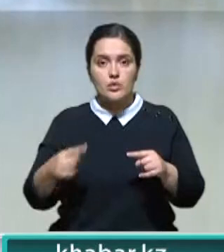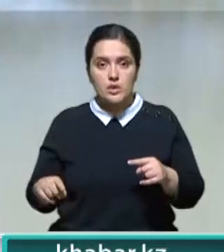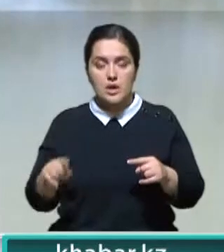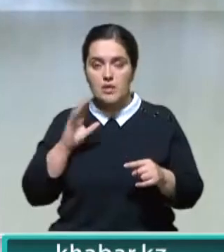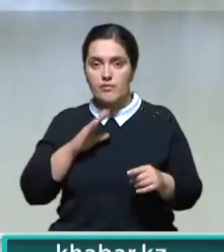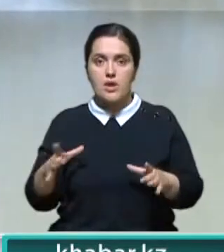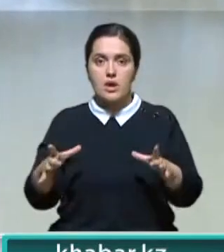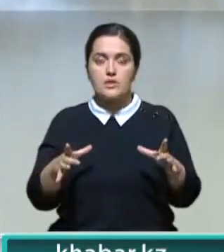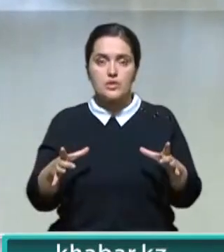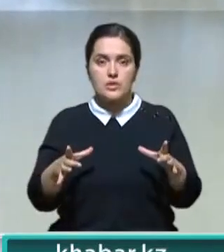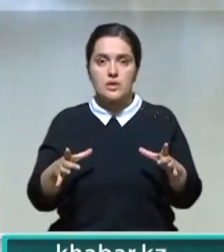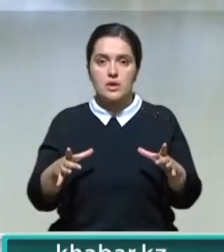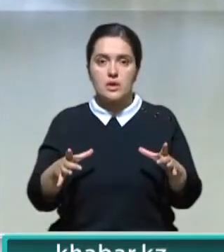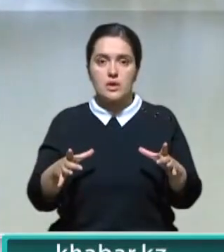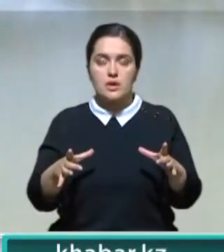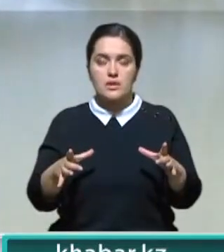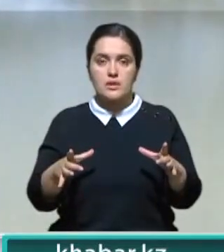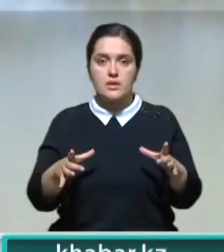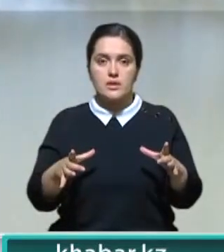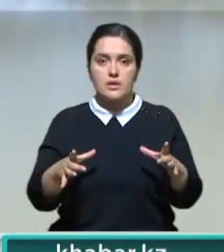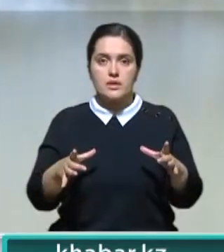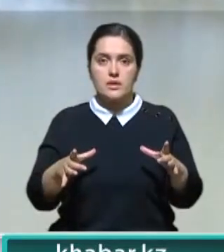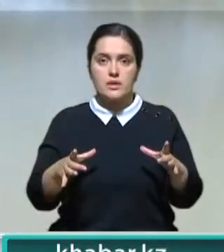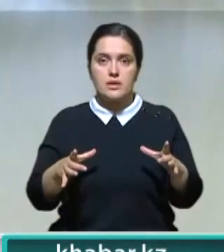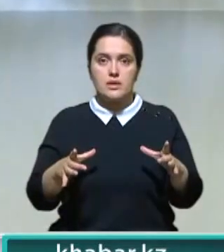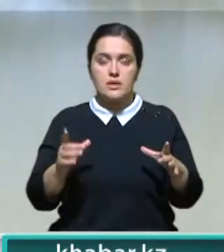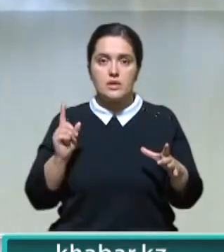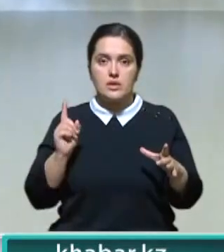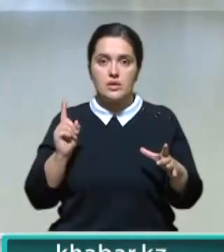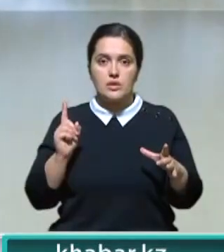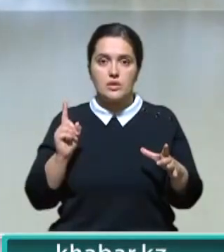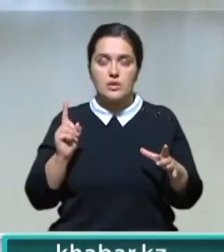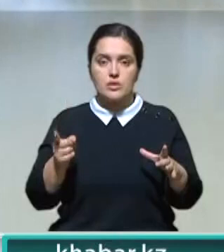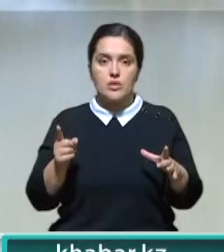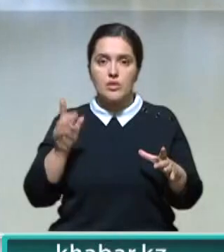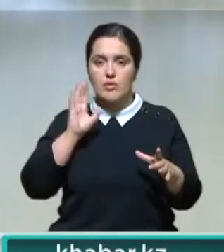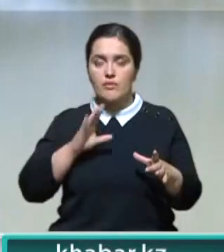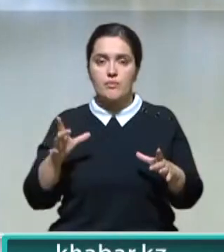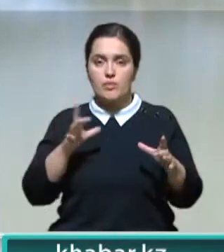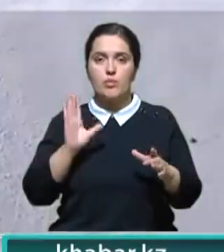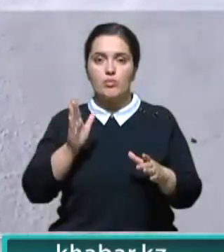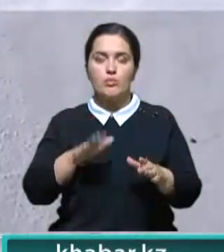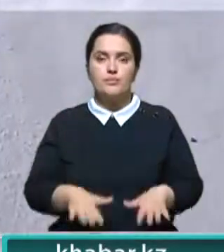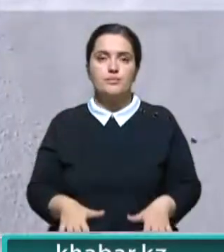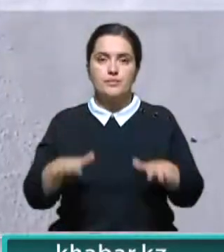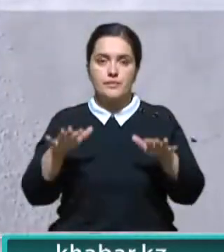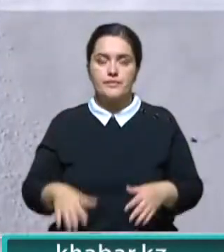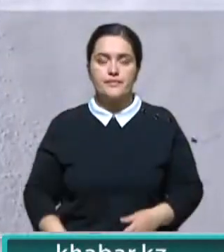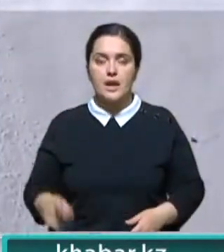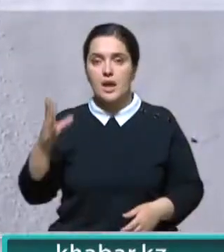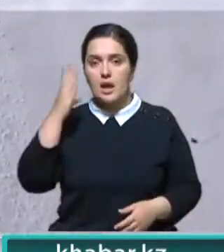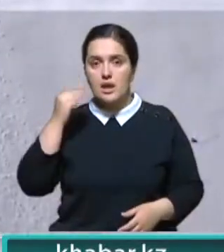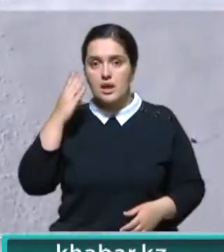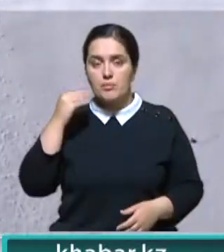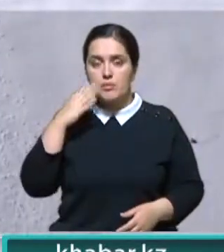имеются поверхностные стоки, но моряное озеро еще на стадии заполнения. В окрестностях Алматы